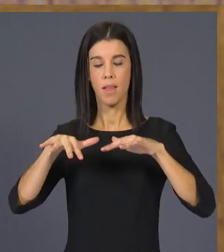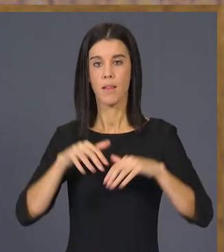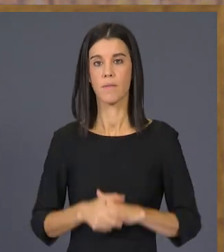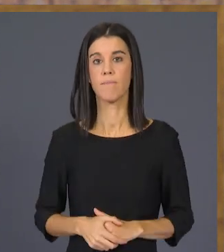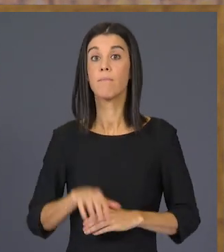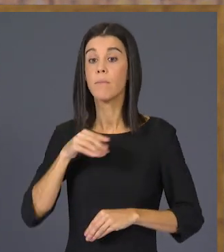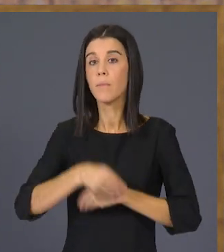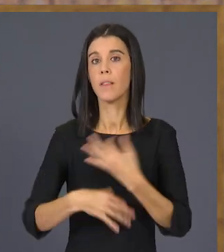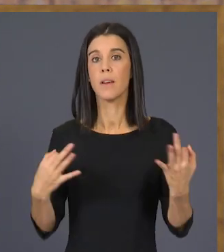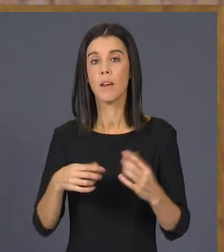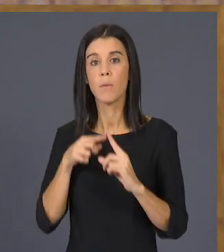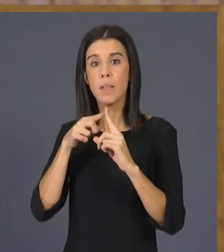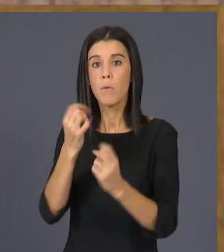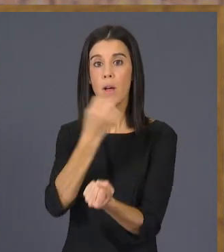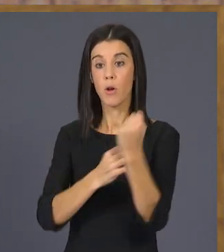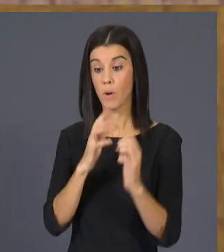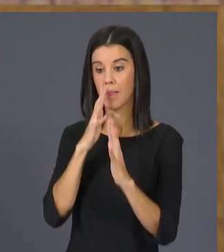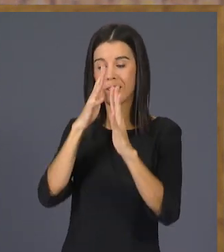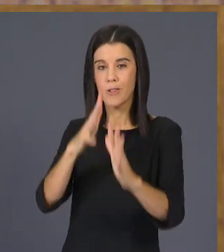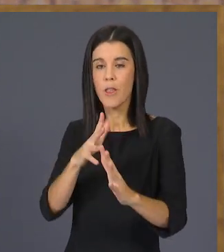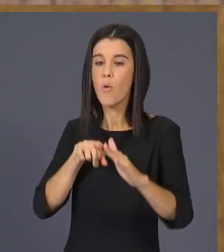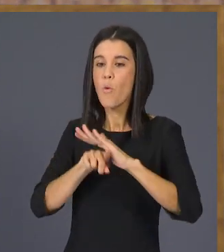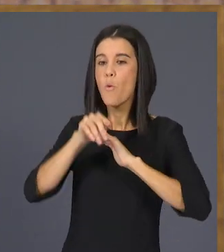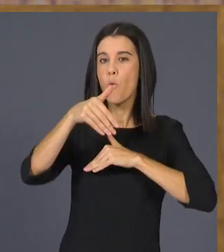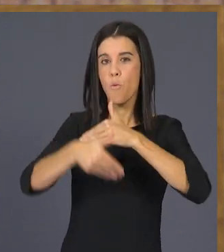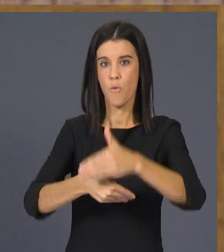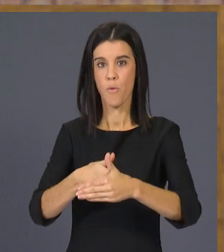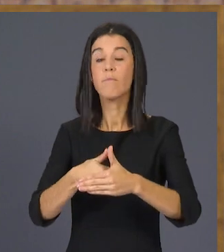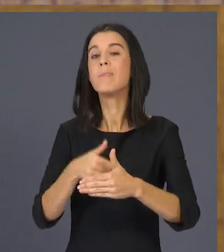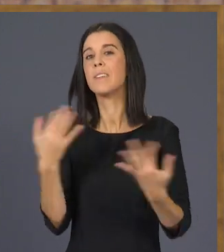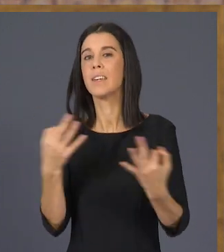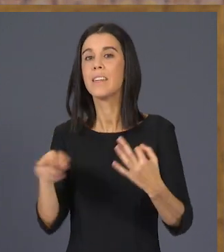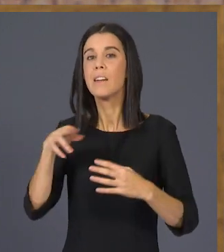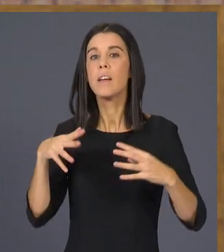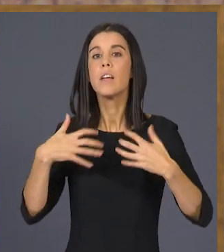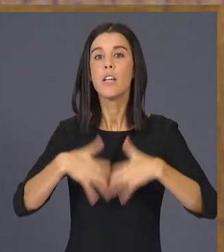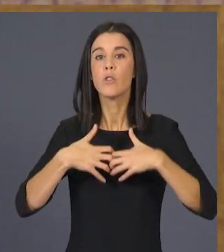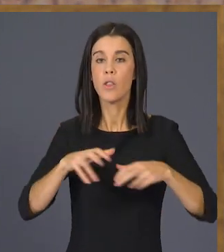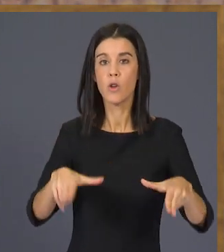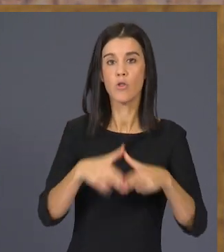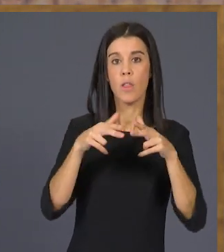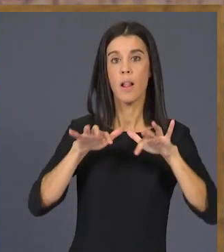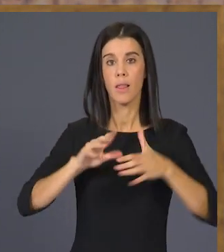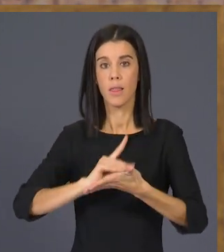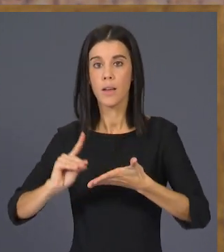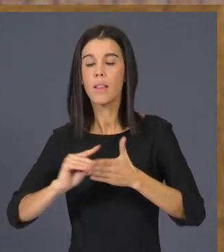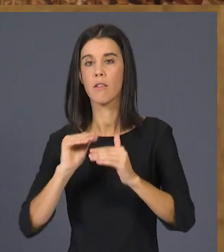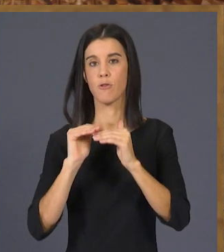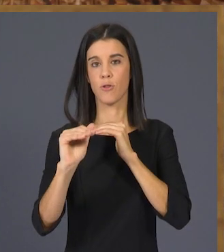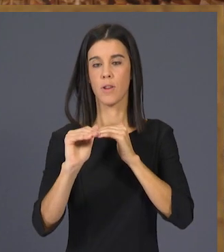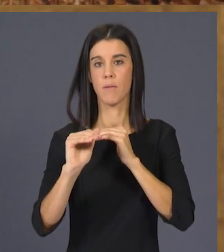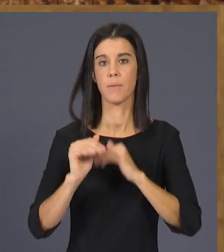Això impulsarà l'objectiu econòmic d'esta dècada, una reindustrialització social, digital i sostenible.